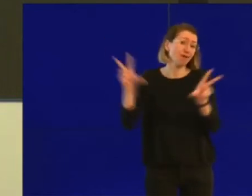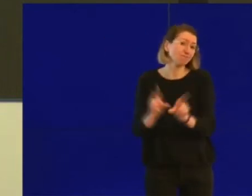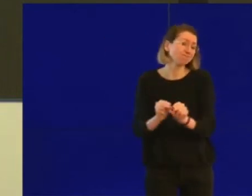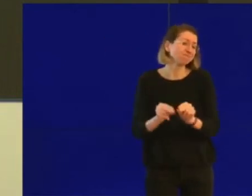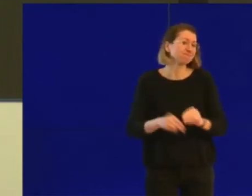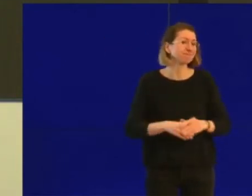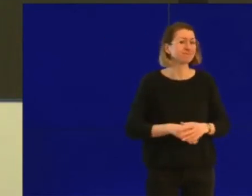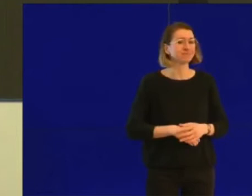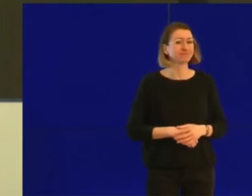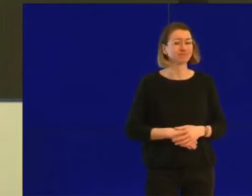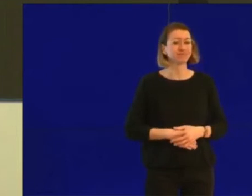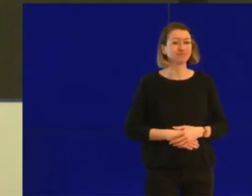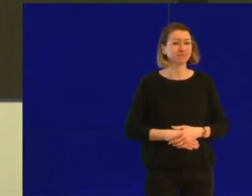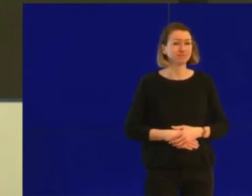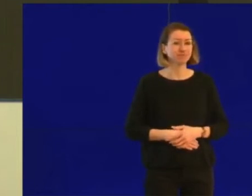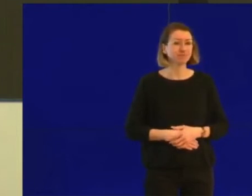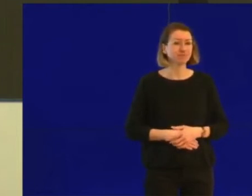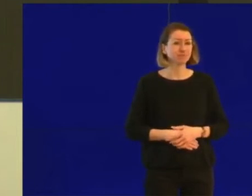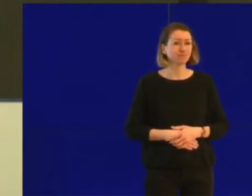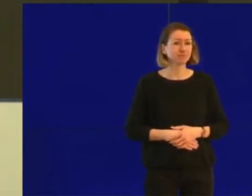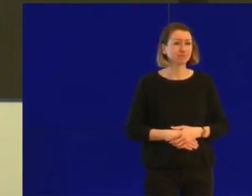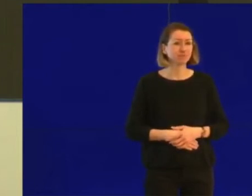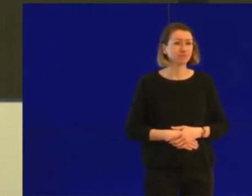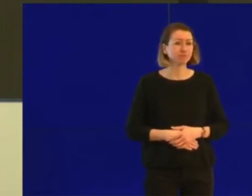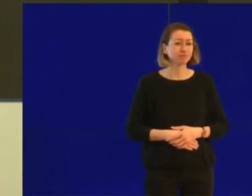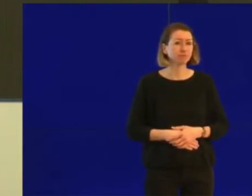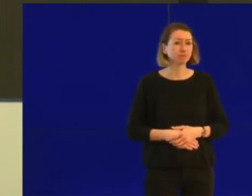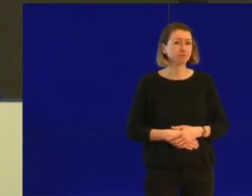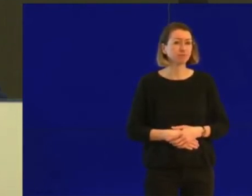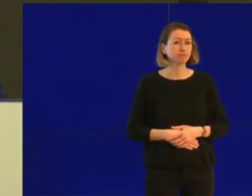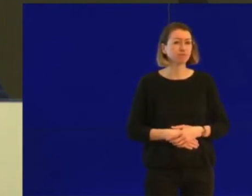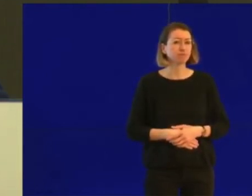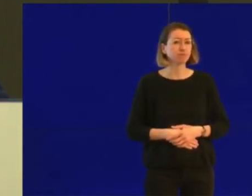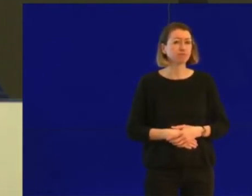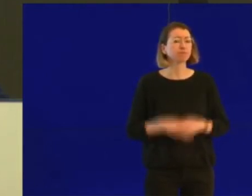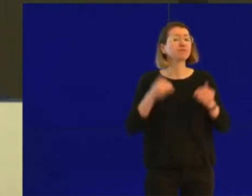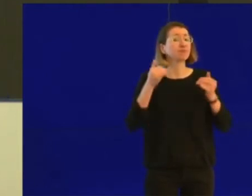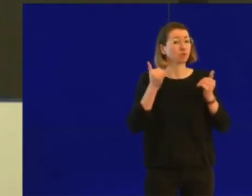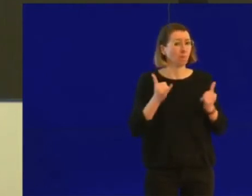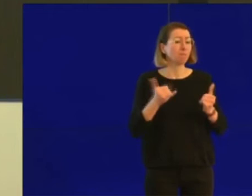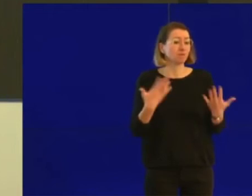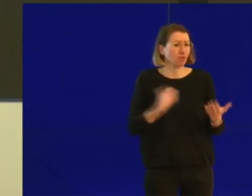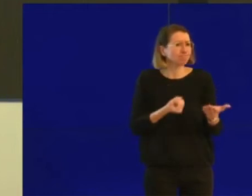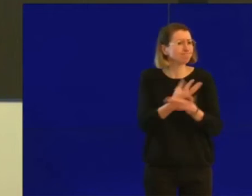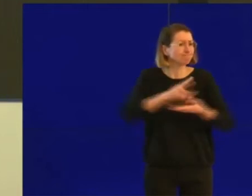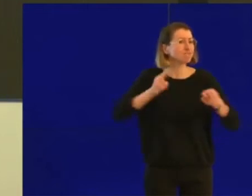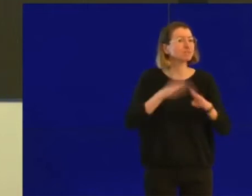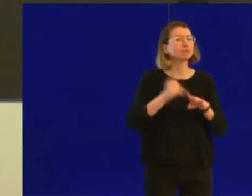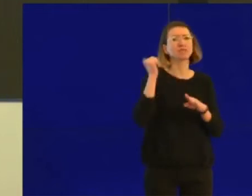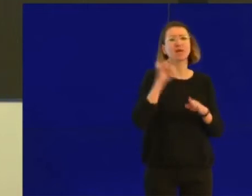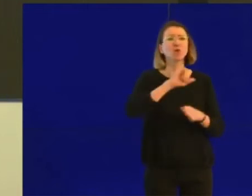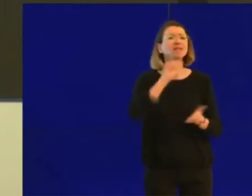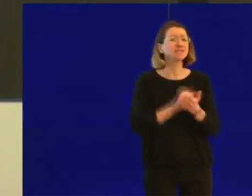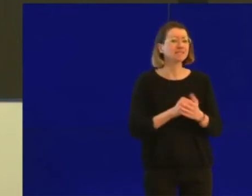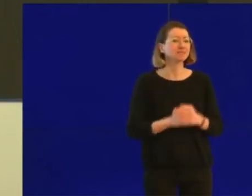Si je peux résumer quelques mesures importantes qui ont été prises hier de manière renforcée, j'expliquerai d'abord qu'il est demandé